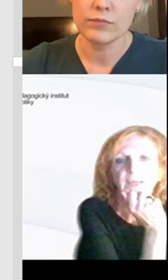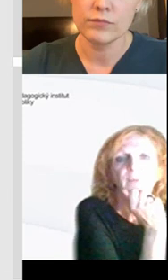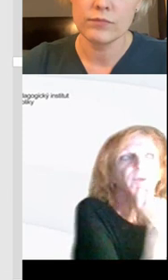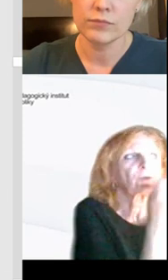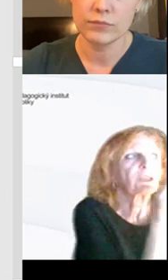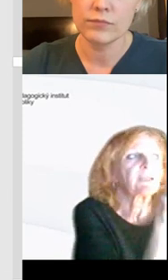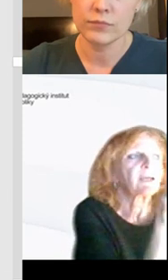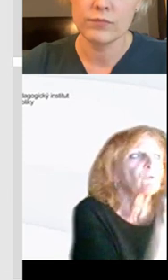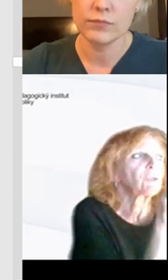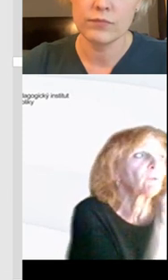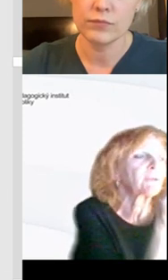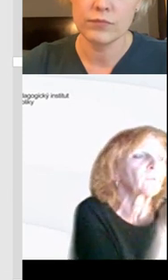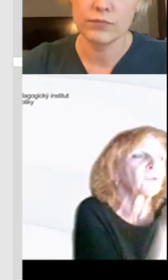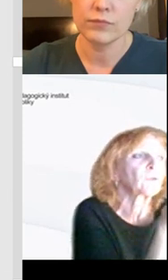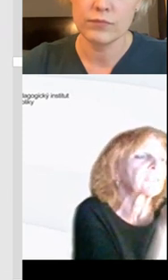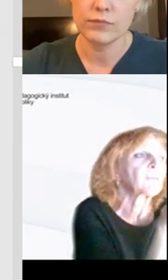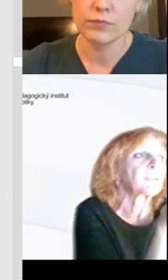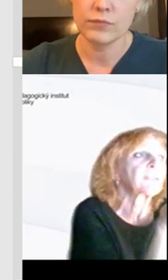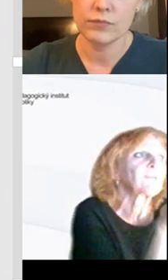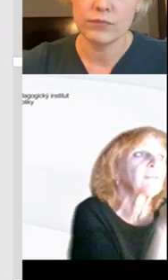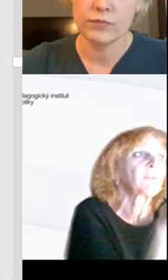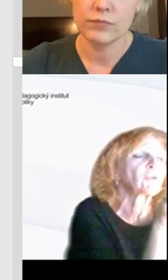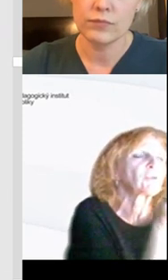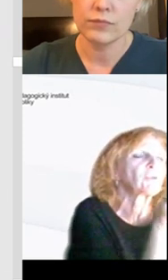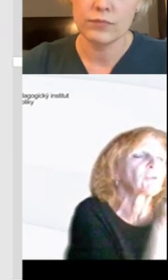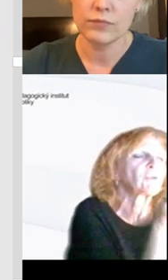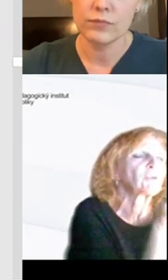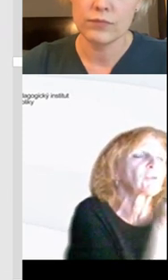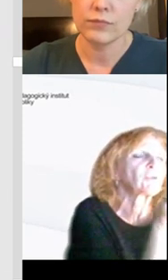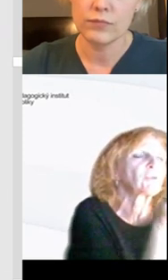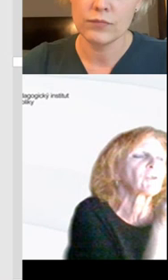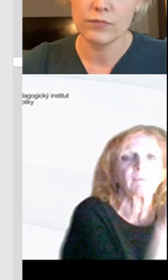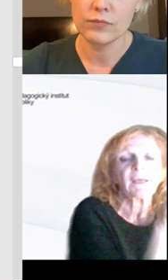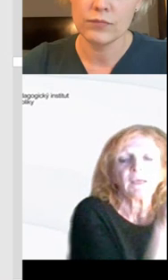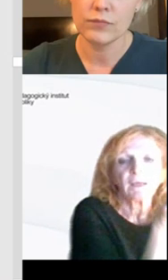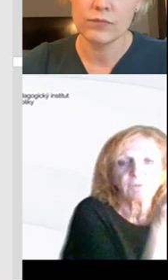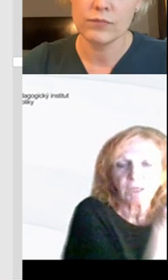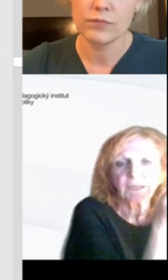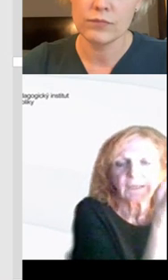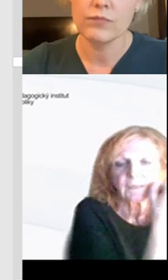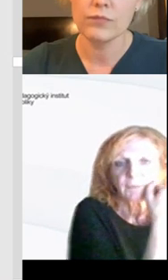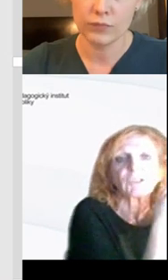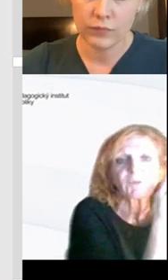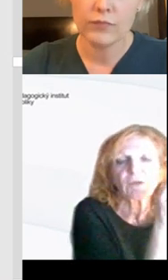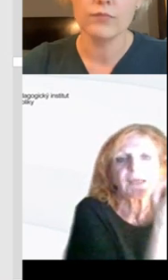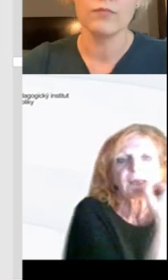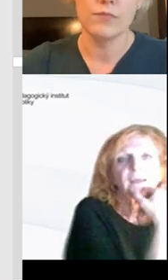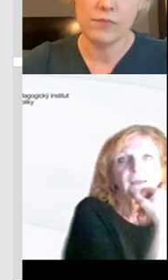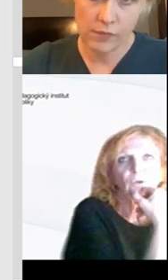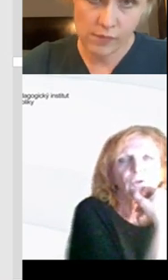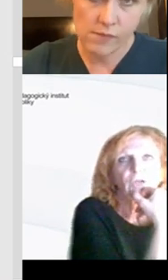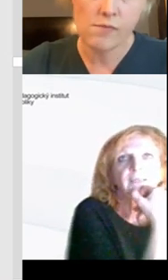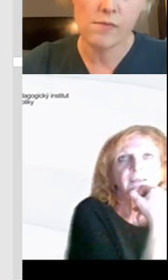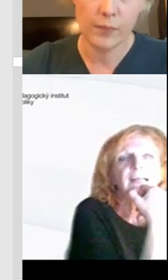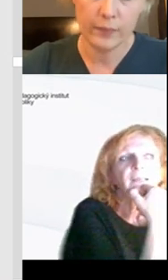šobot, protože tady, jak už jenom na tom jednom českém jazyce, vidíme, že nám se češtiny my naplníme všechny, nebo že směřujeme